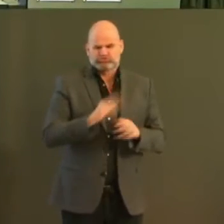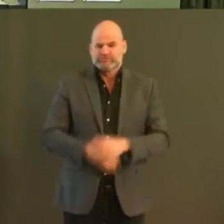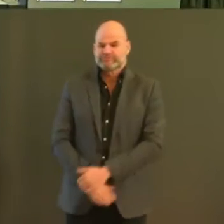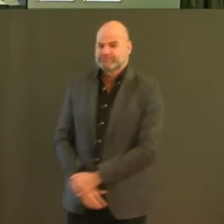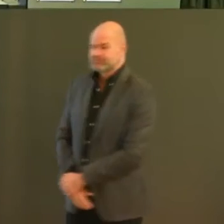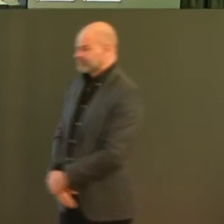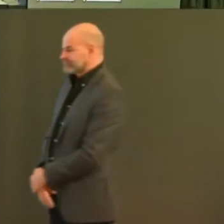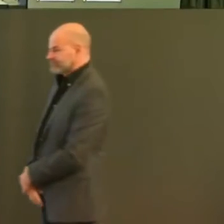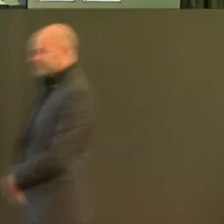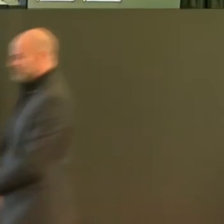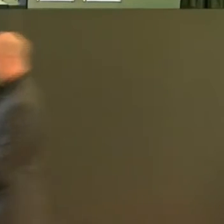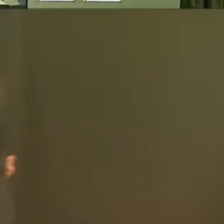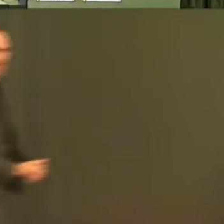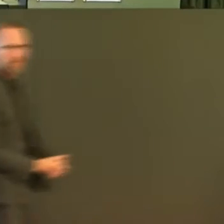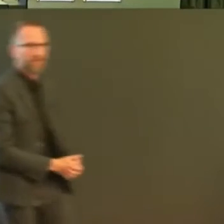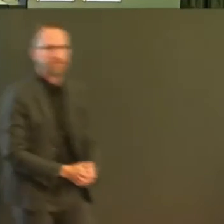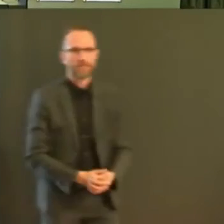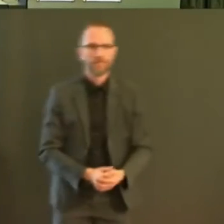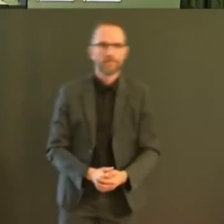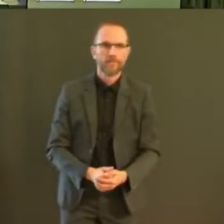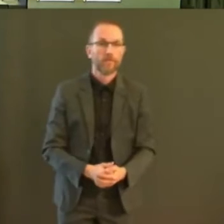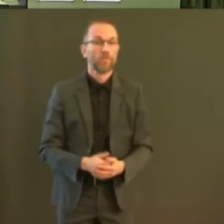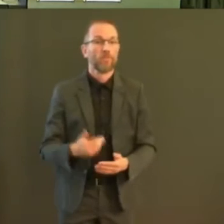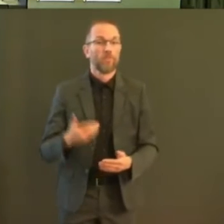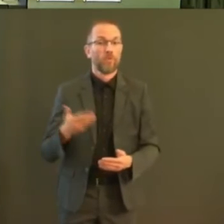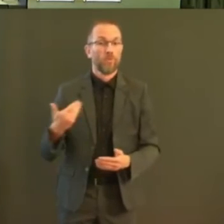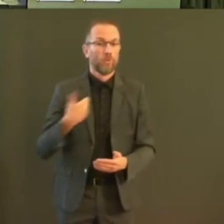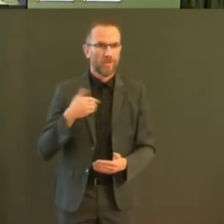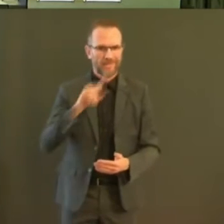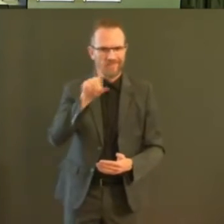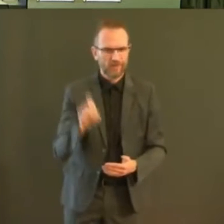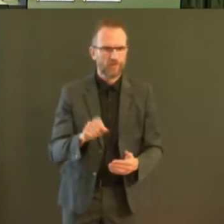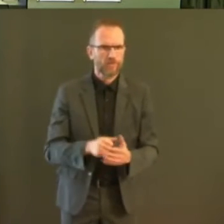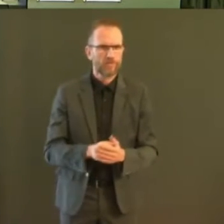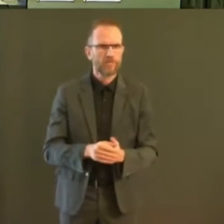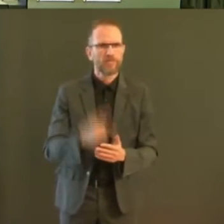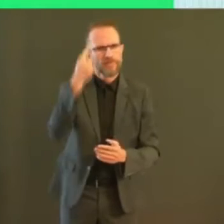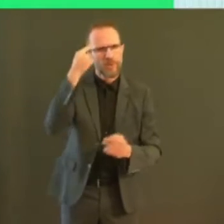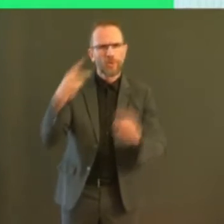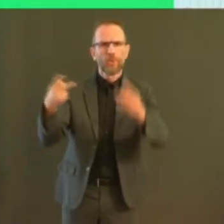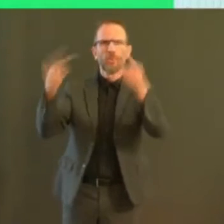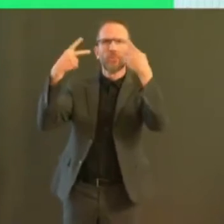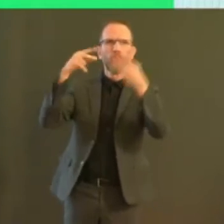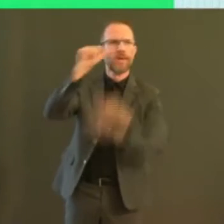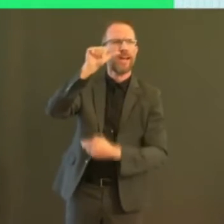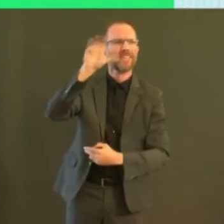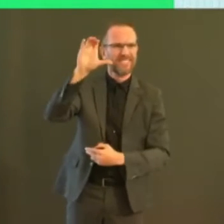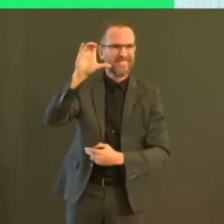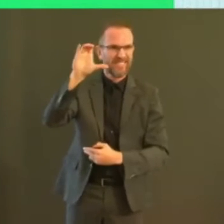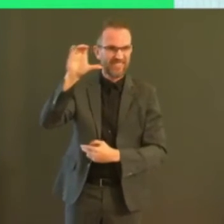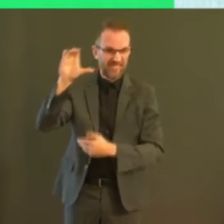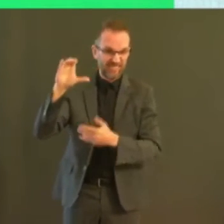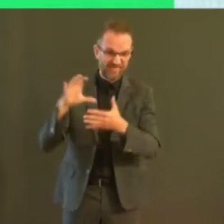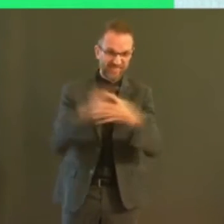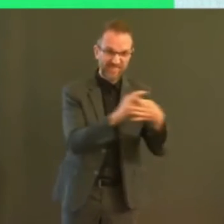Quel est le rôle potentiel de la climatisation sur la propagation du virus ? Alors il faut insister sur le fait que la propagation